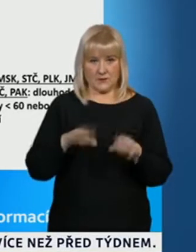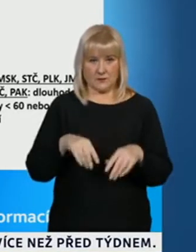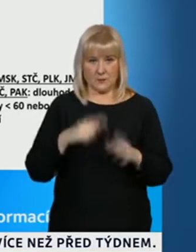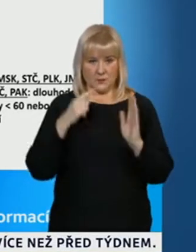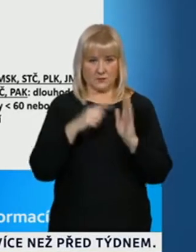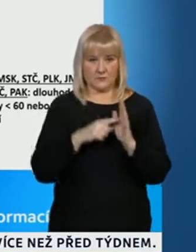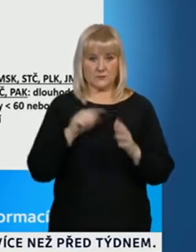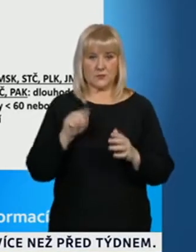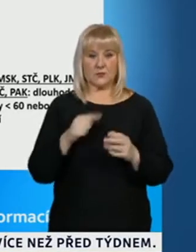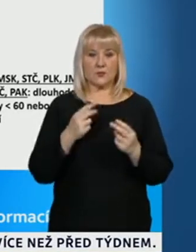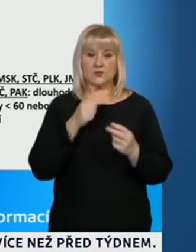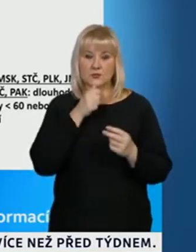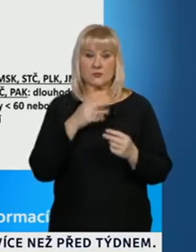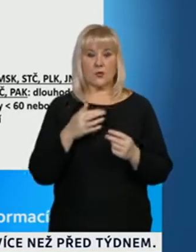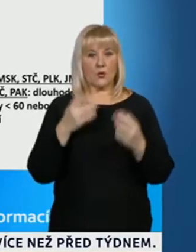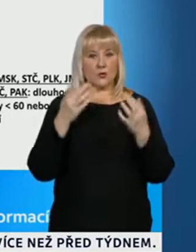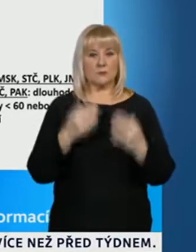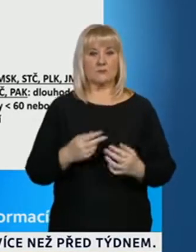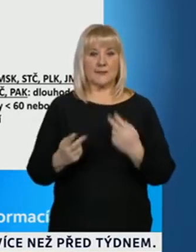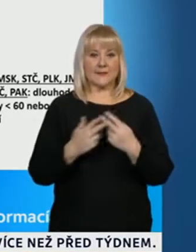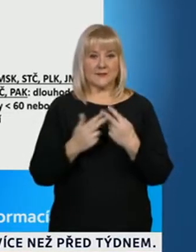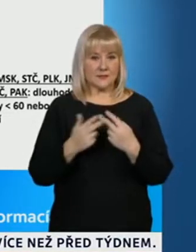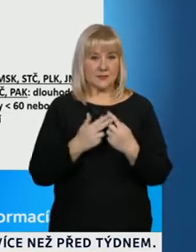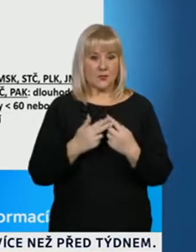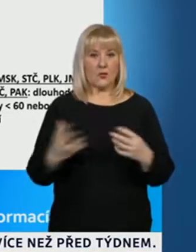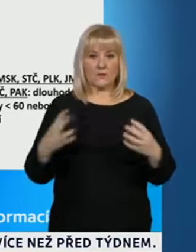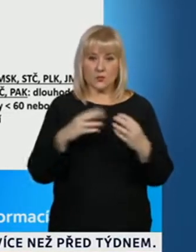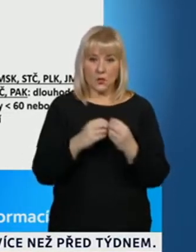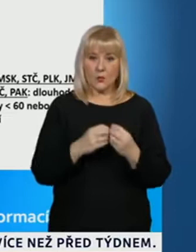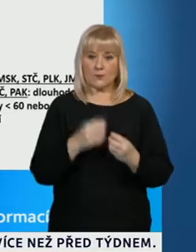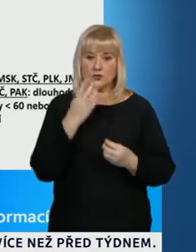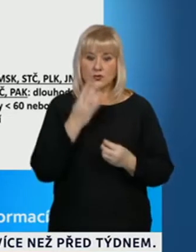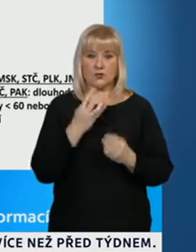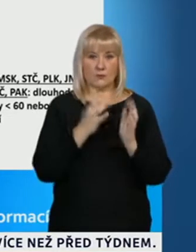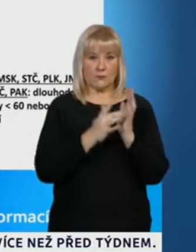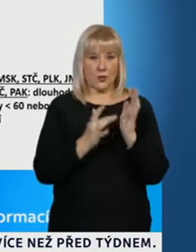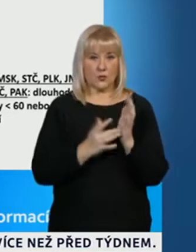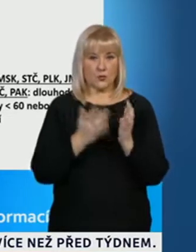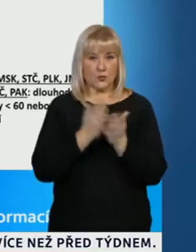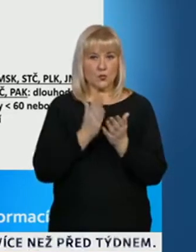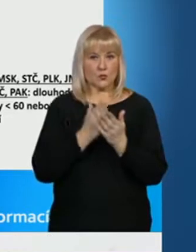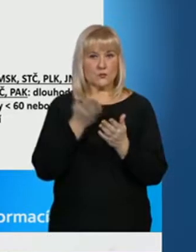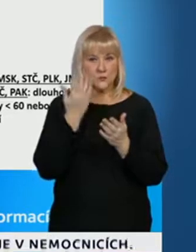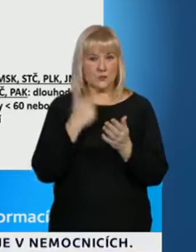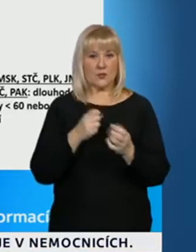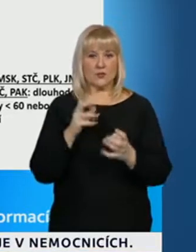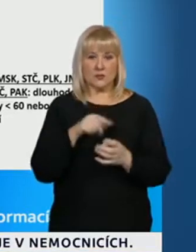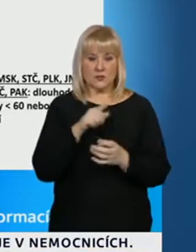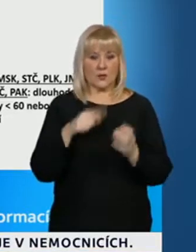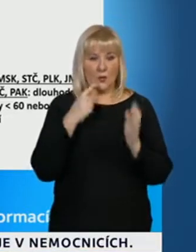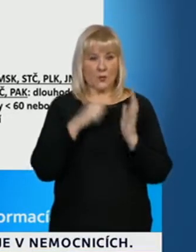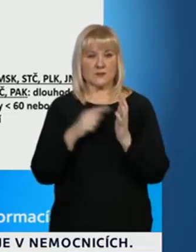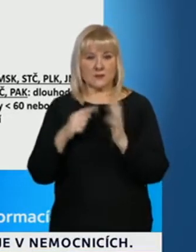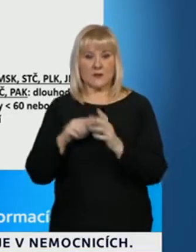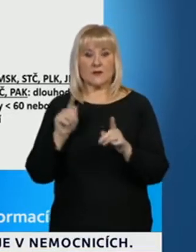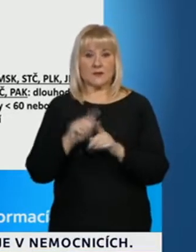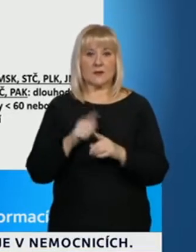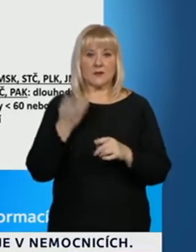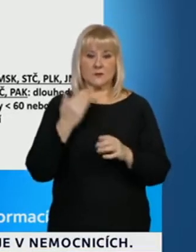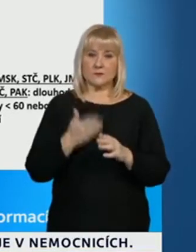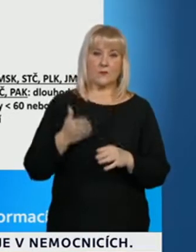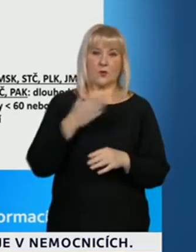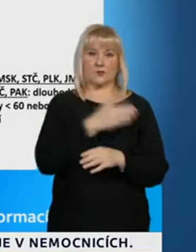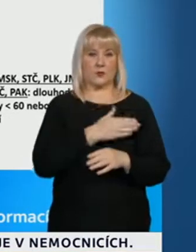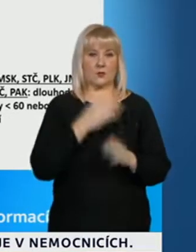Ten index rizika jako kompozitní index, složený z těch čtyř faktorů, které už byly mnohokrát prezentovány, ukazoval jsem je na tom obrázku s tím